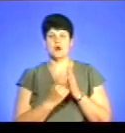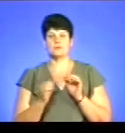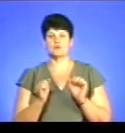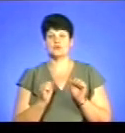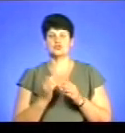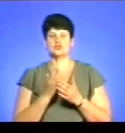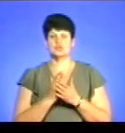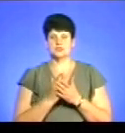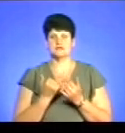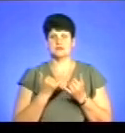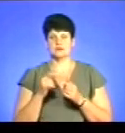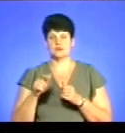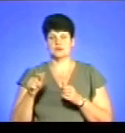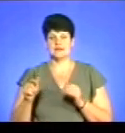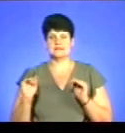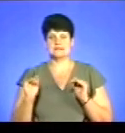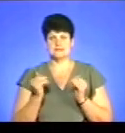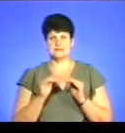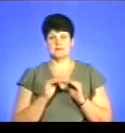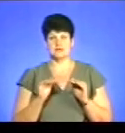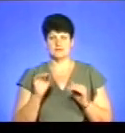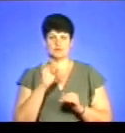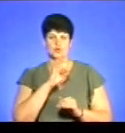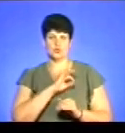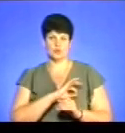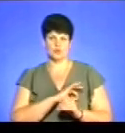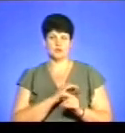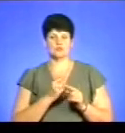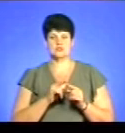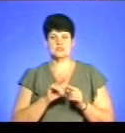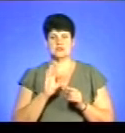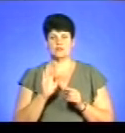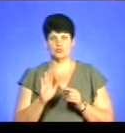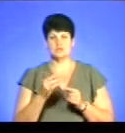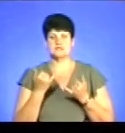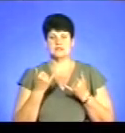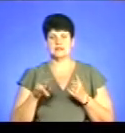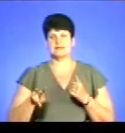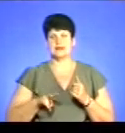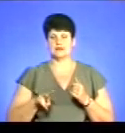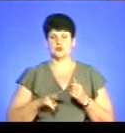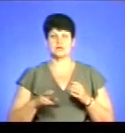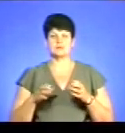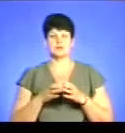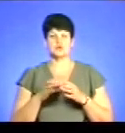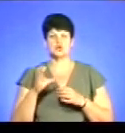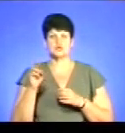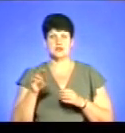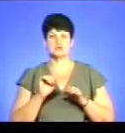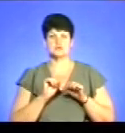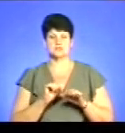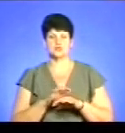є вихід для жителів краю з низьким рівнем доходів? Про це піде мова далі. І перед зі мною директор Департаменту соціального захисту населення